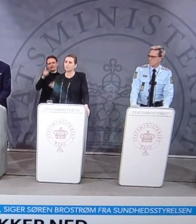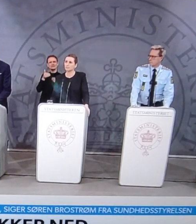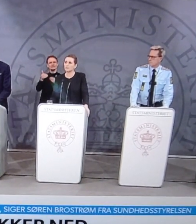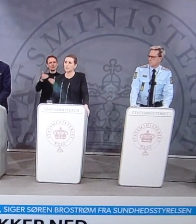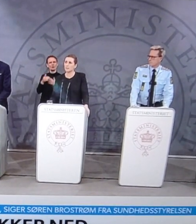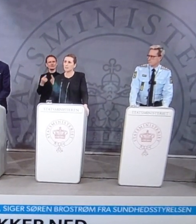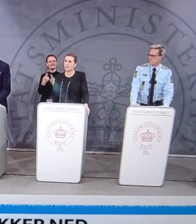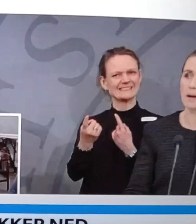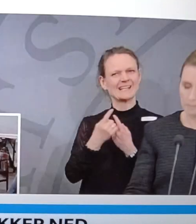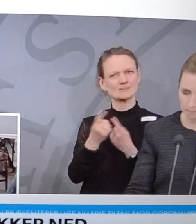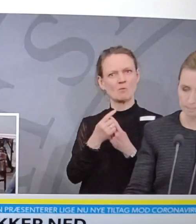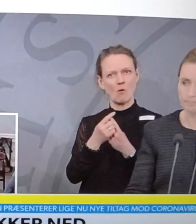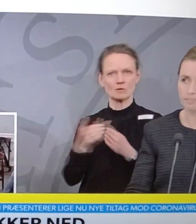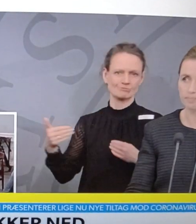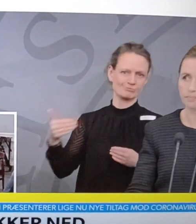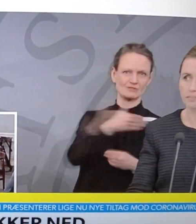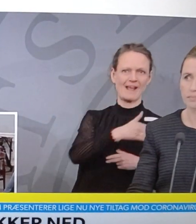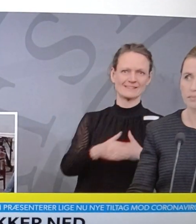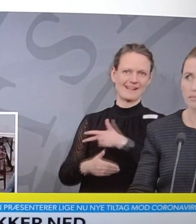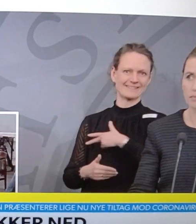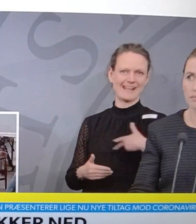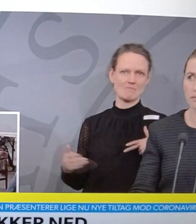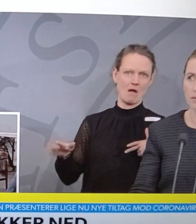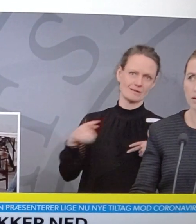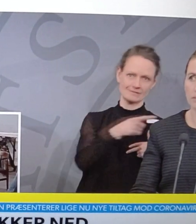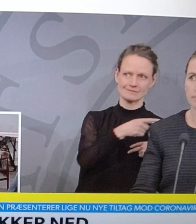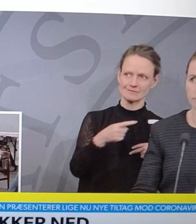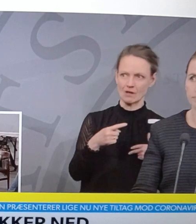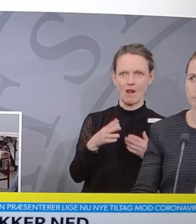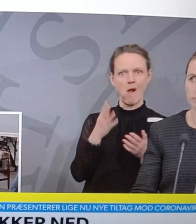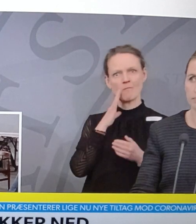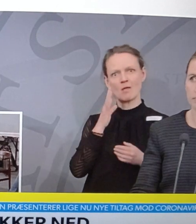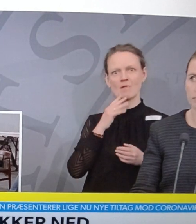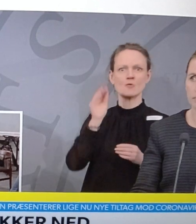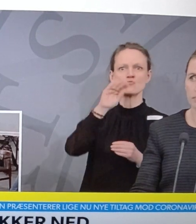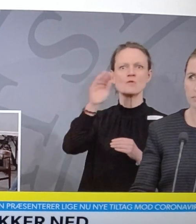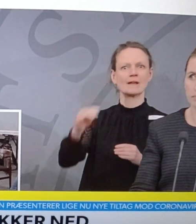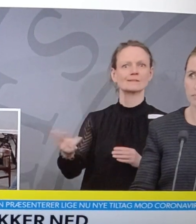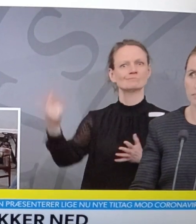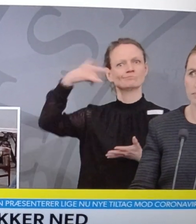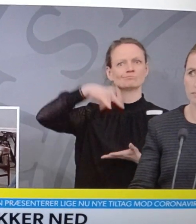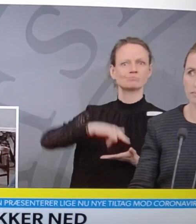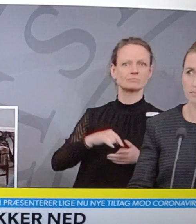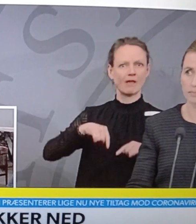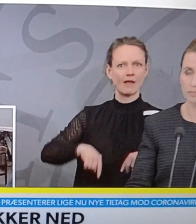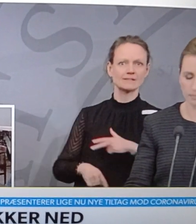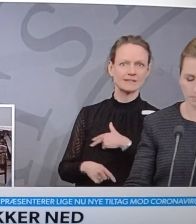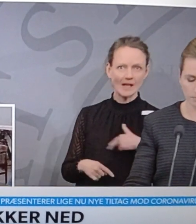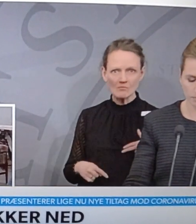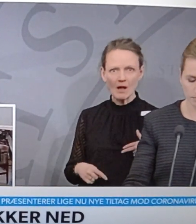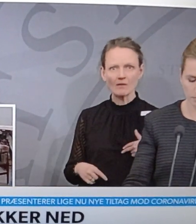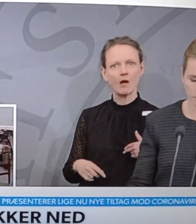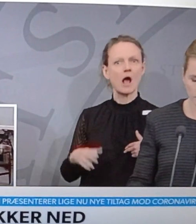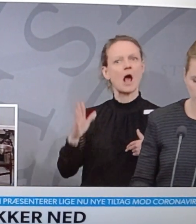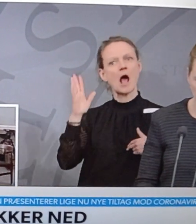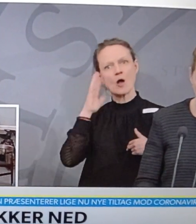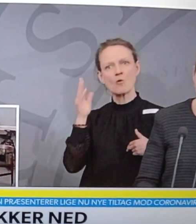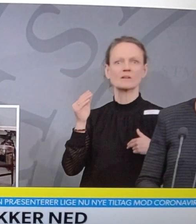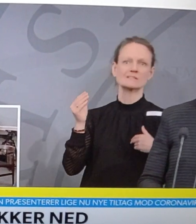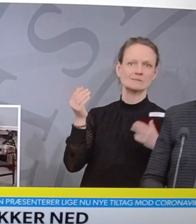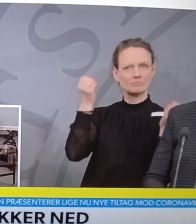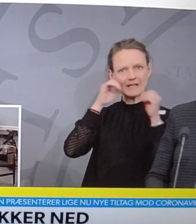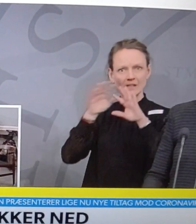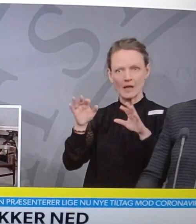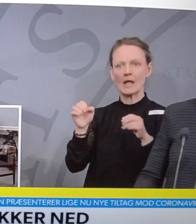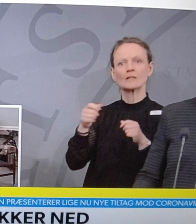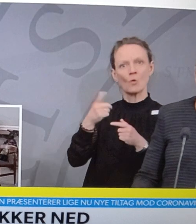tværs af landet, men også i forhold til fly, der ankommer fra udlandet. Vi har også hørt historie i andre medier om, at der er folk, der er landet fra berørte områder, og som så